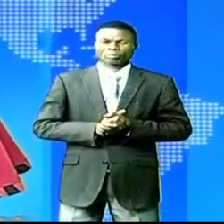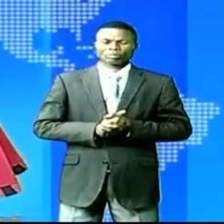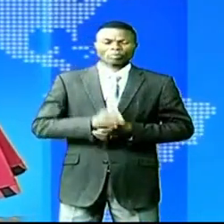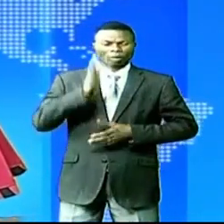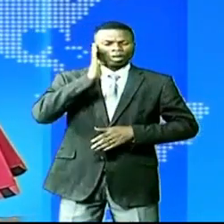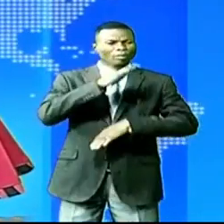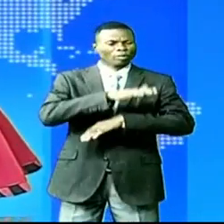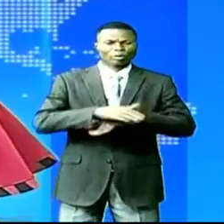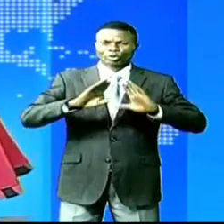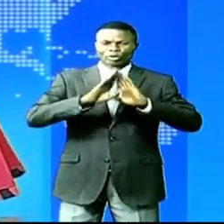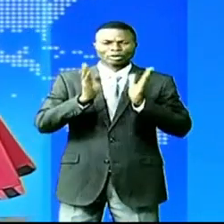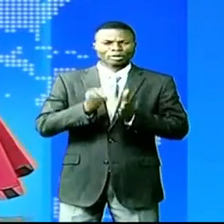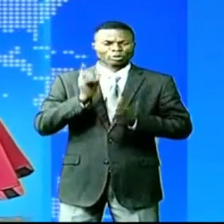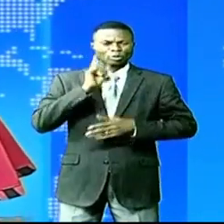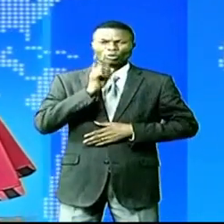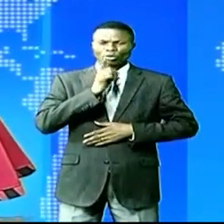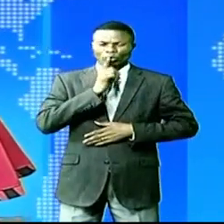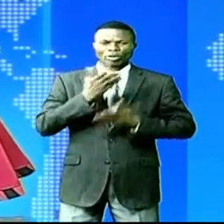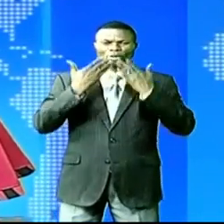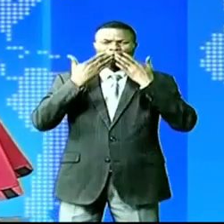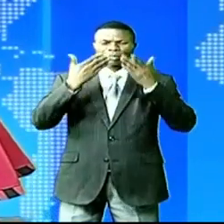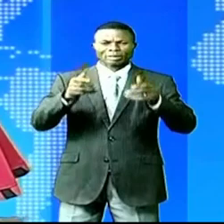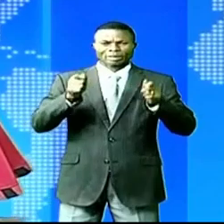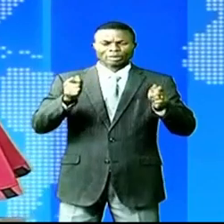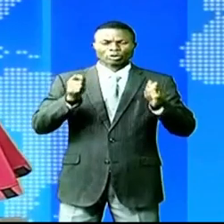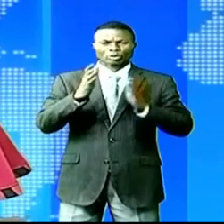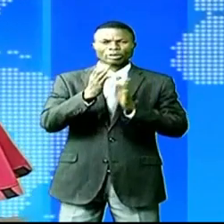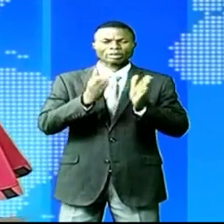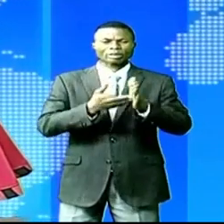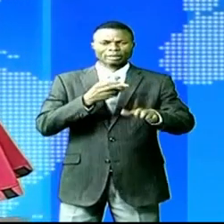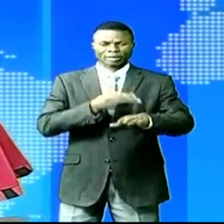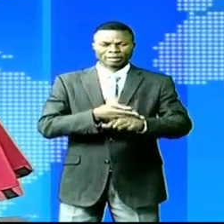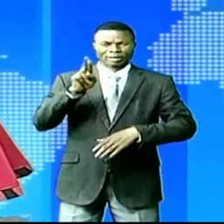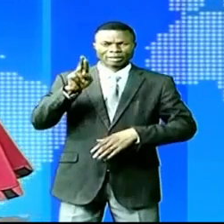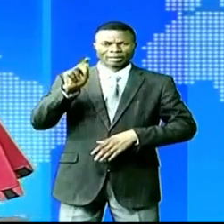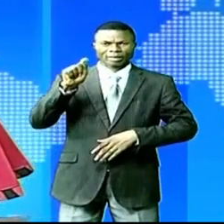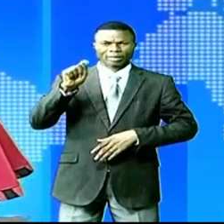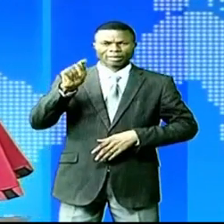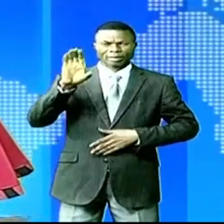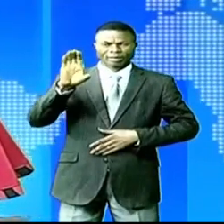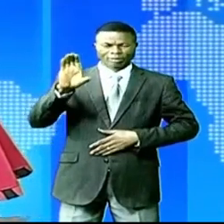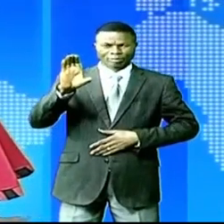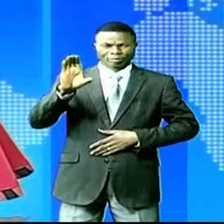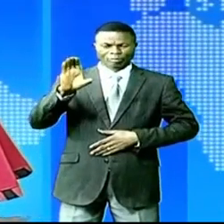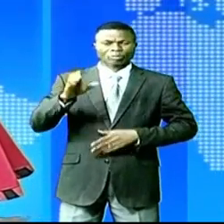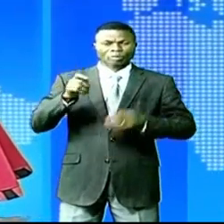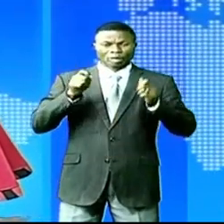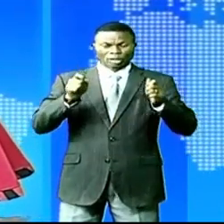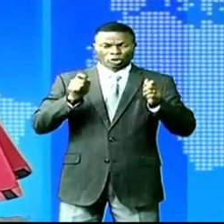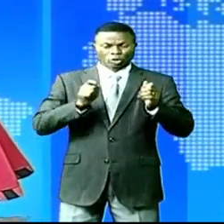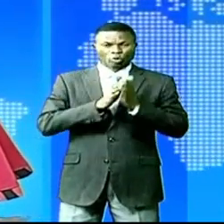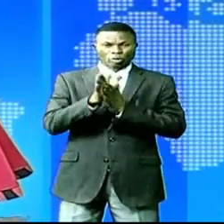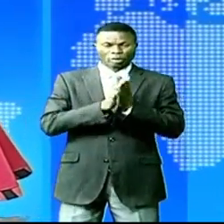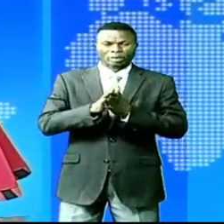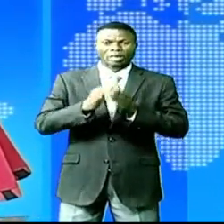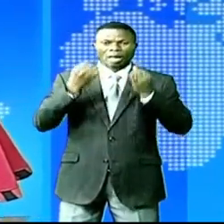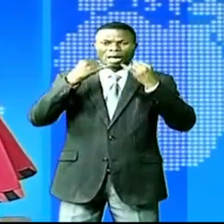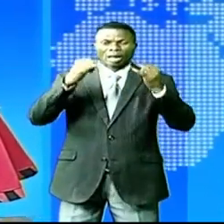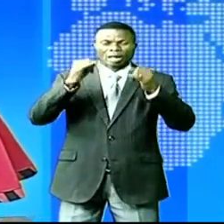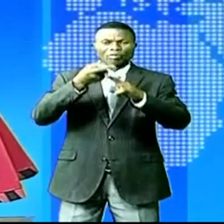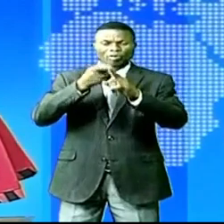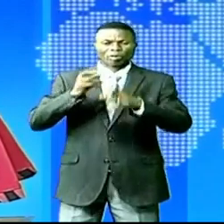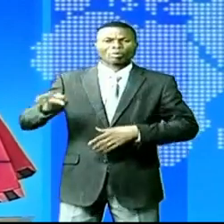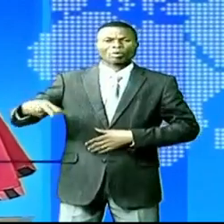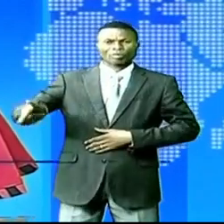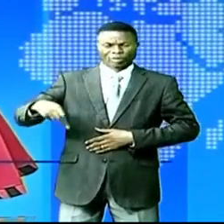Bonsoir à tous et à toutes et bienvenue au 19h de la radio télévision nationale congolaise, un journal consacré à l'actualité en